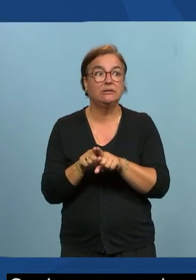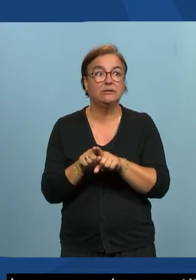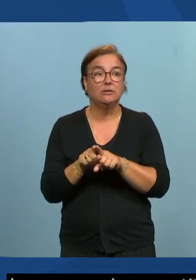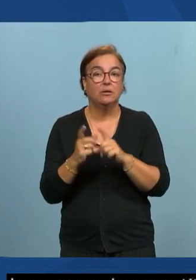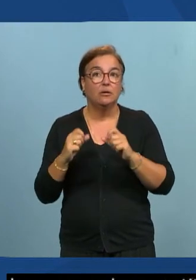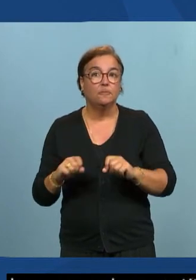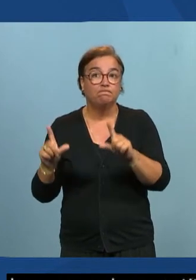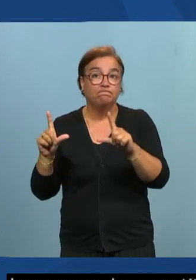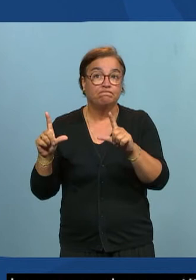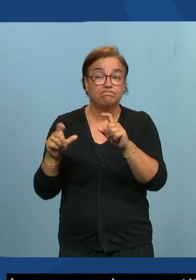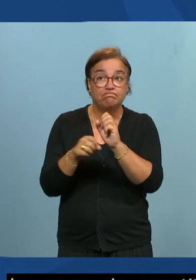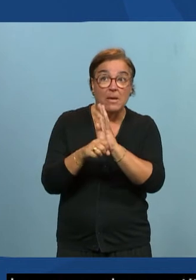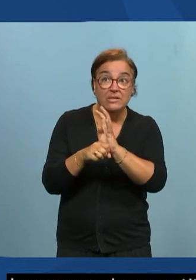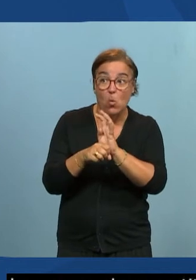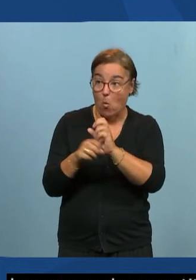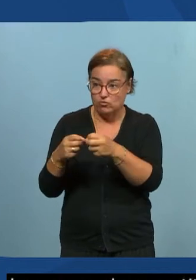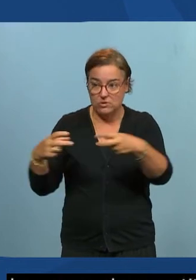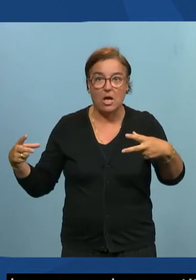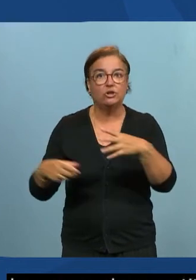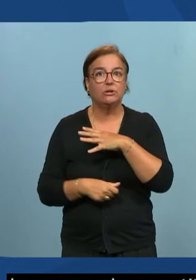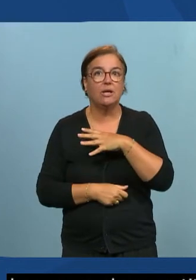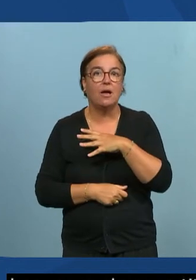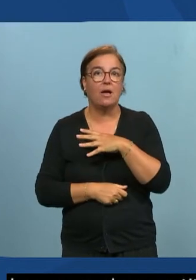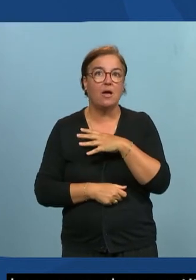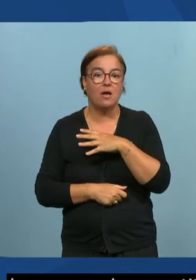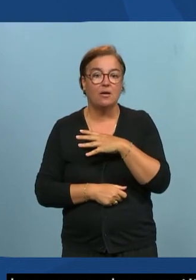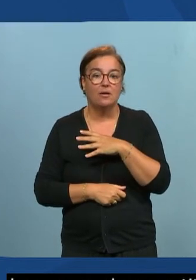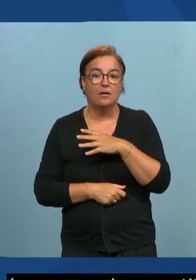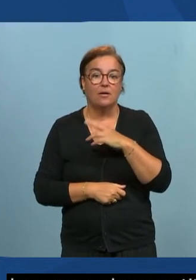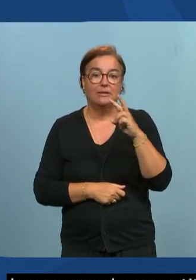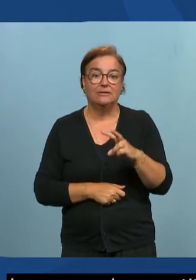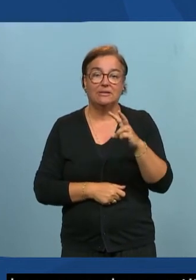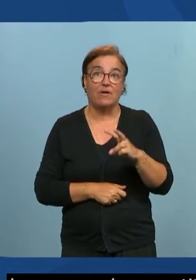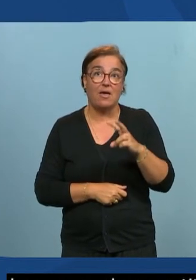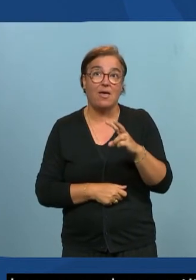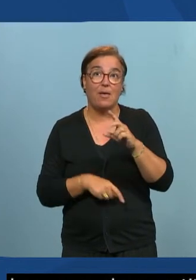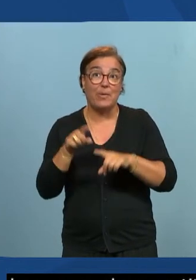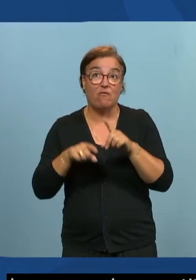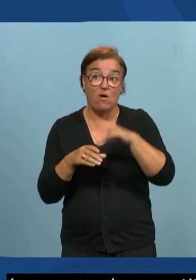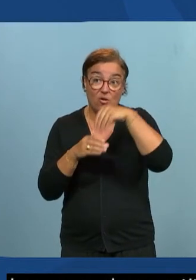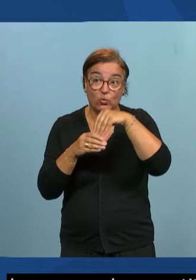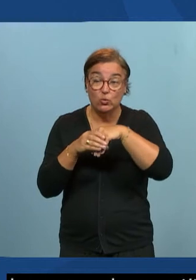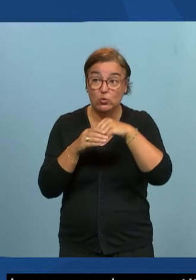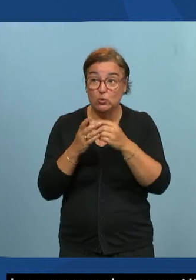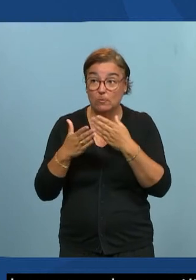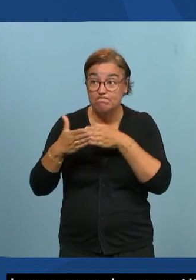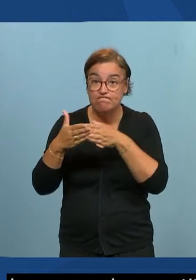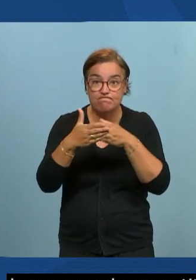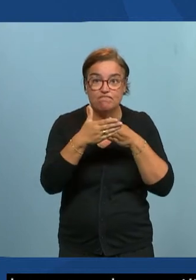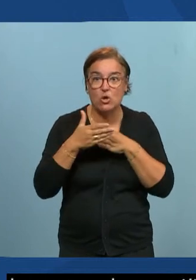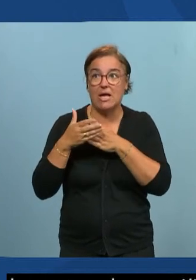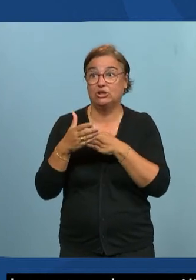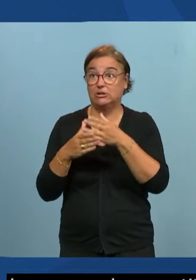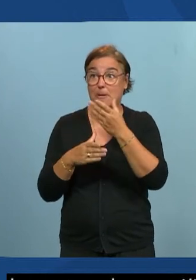et tout ça et du coup c'est pas évident d'accéder à ce type de contenu les vidéos sont pas